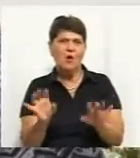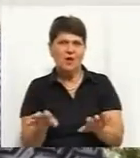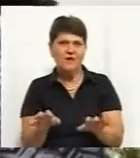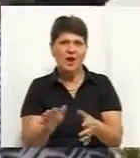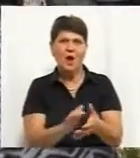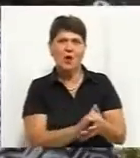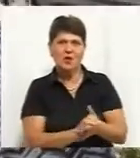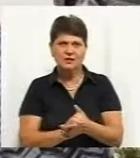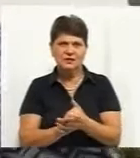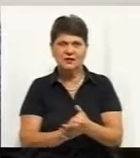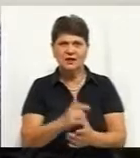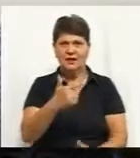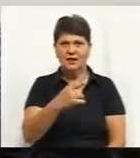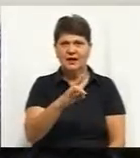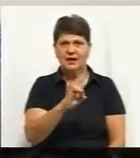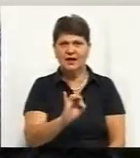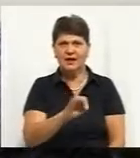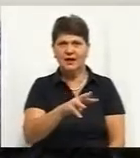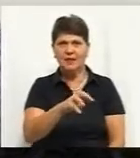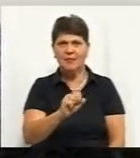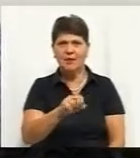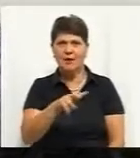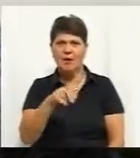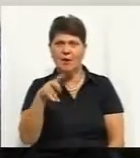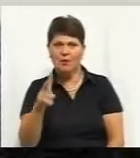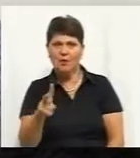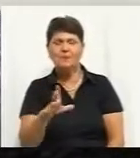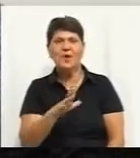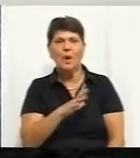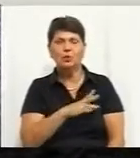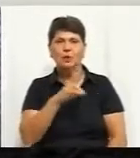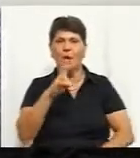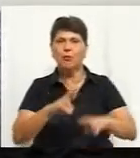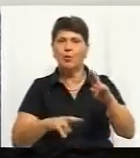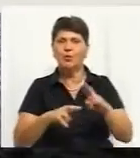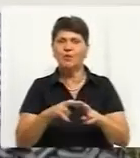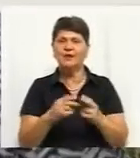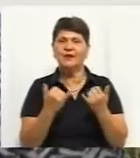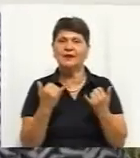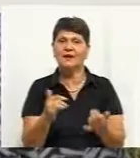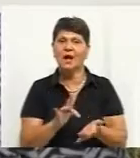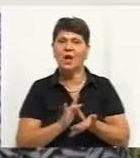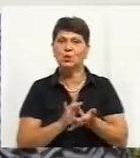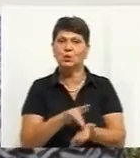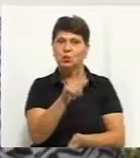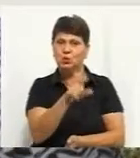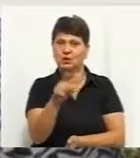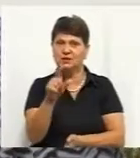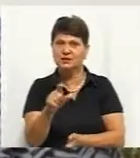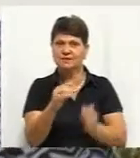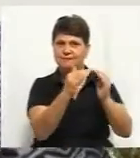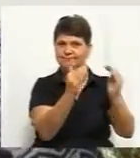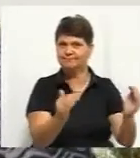Будуть побудовані для туристів цікаві такі альтанки. І відповідно на території палаці